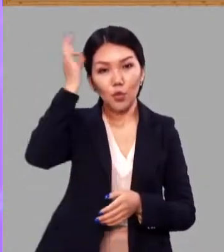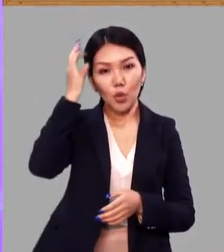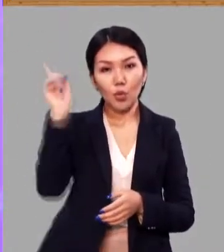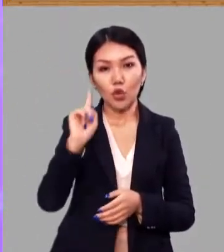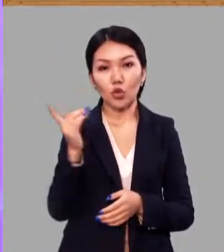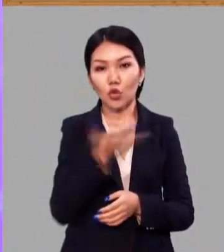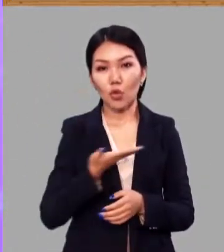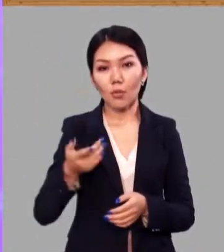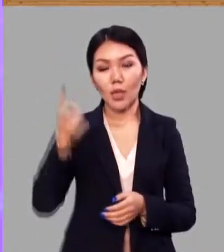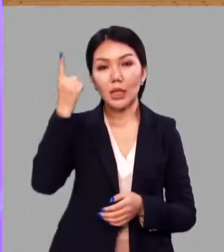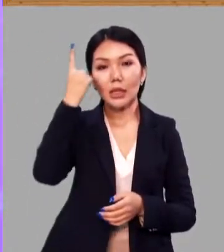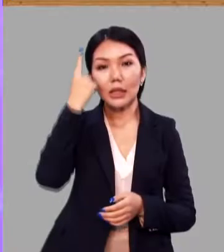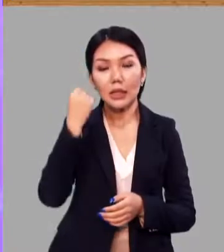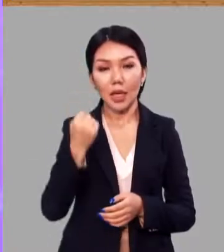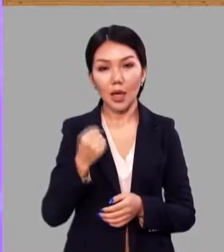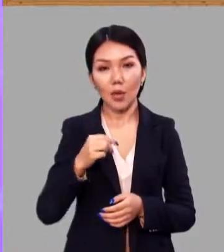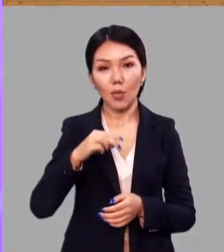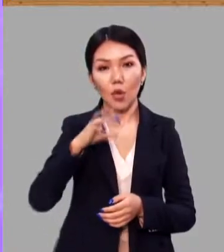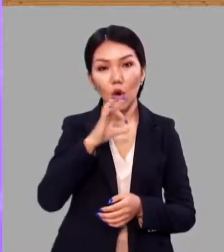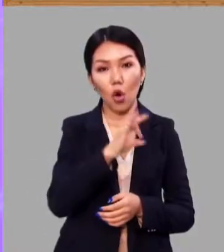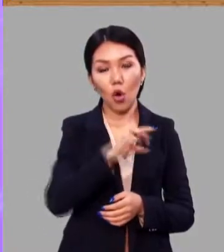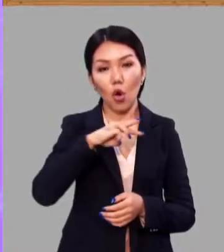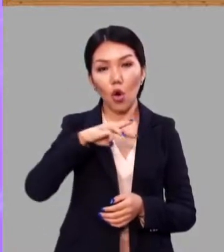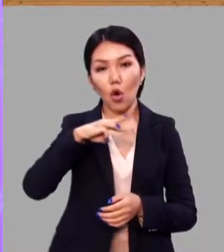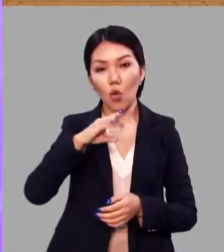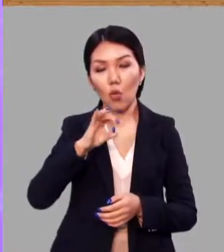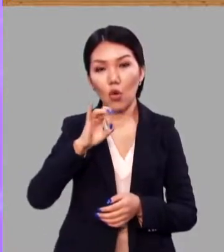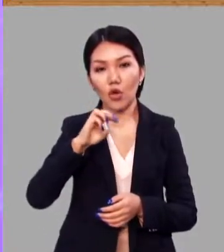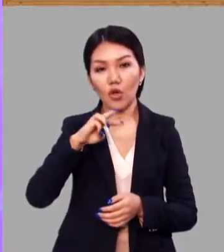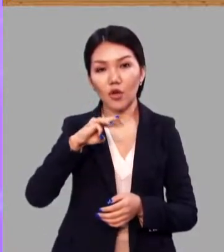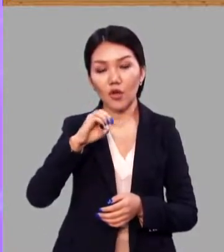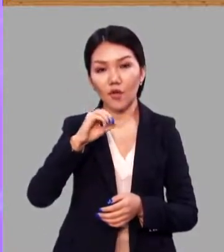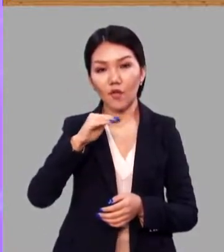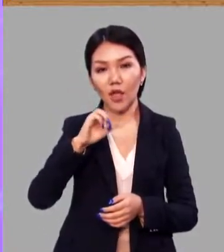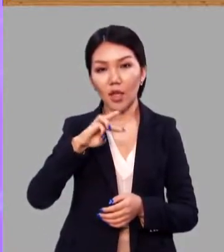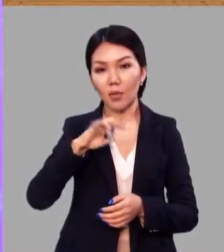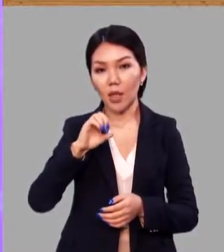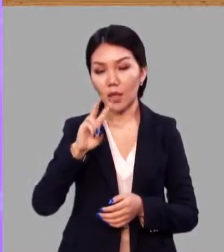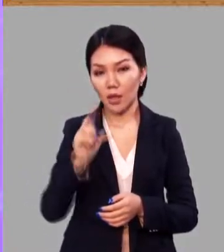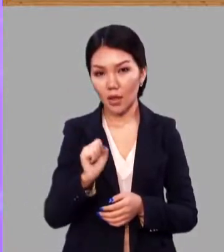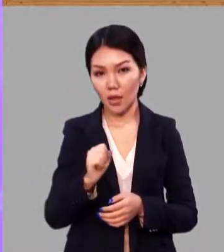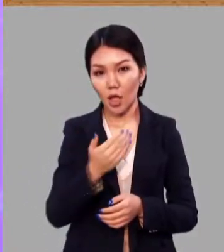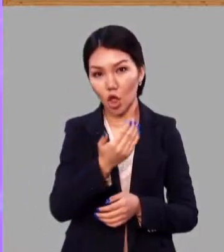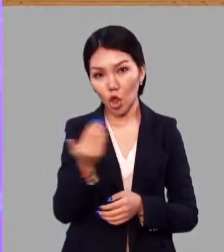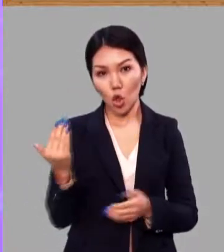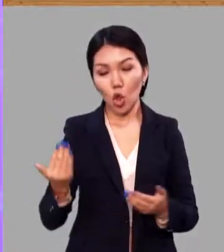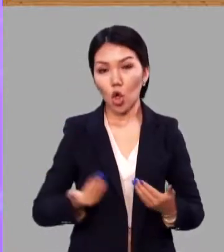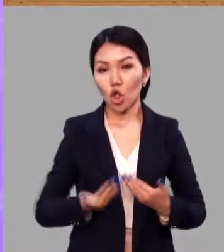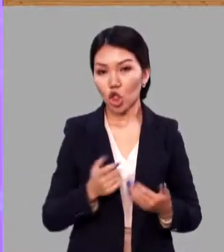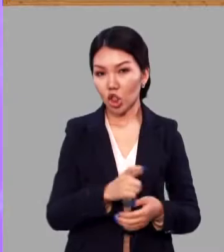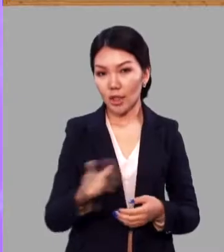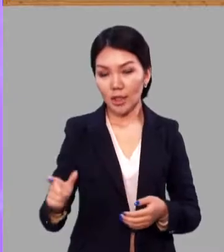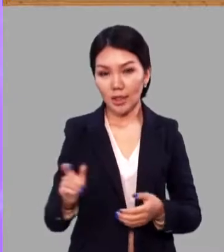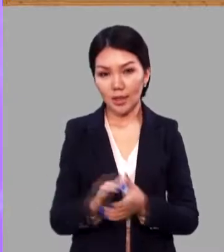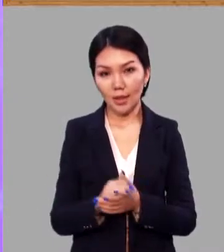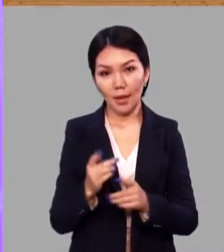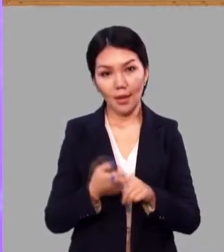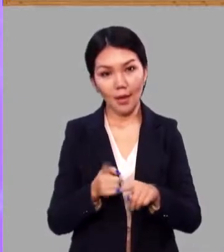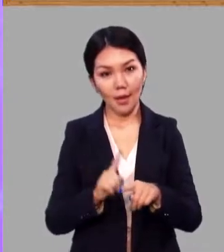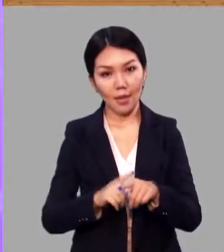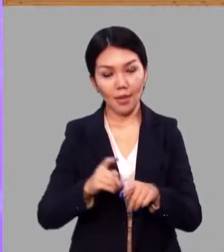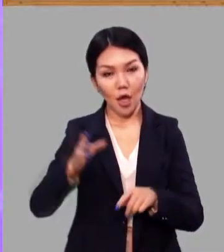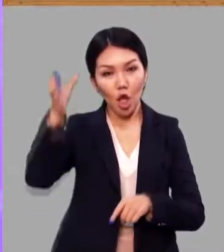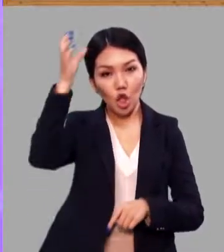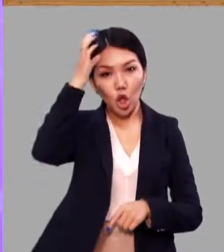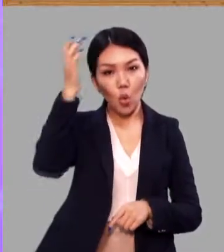знаем о Морфемике и её жителях. Морфемика – это наука,